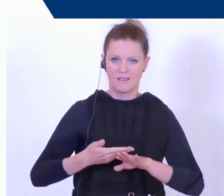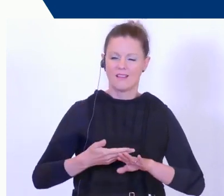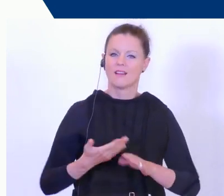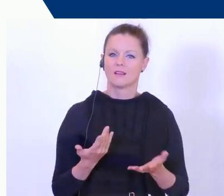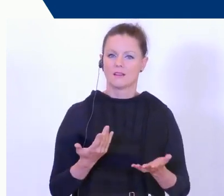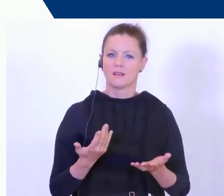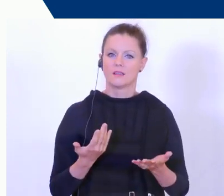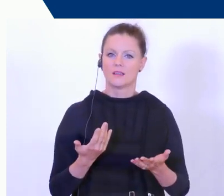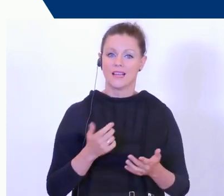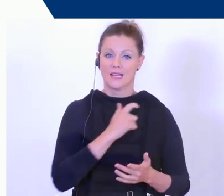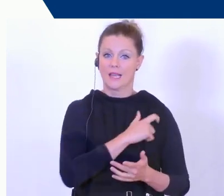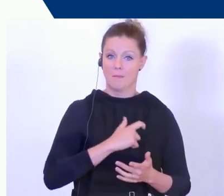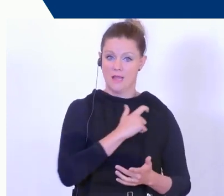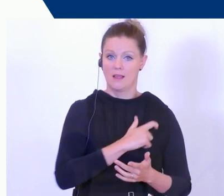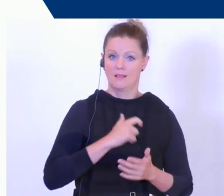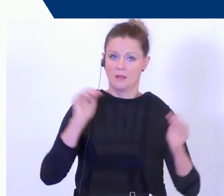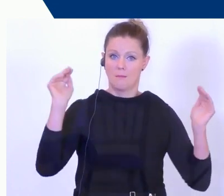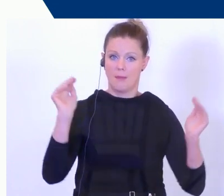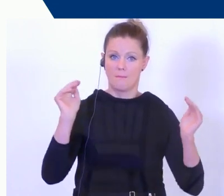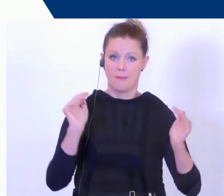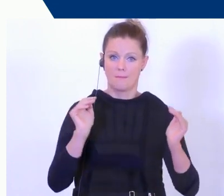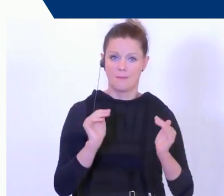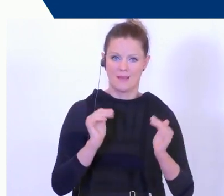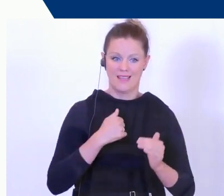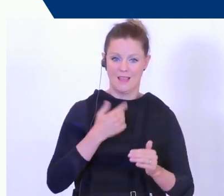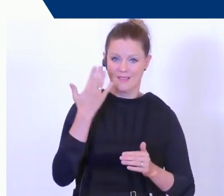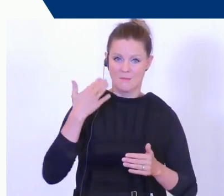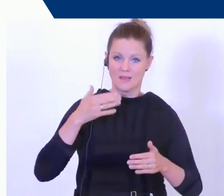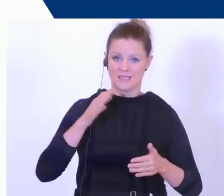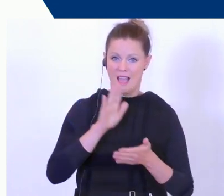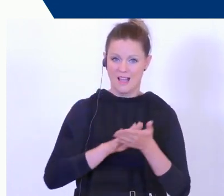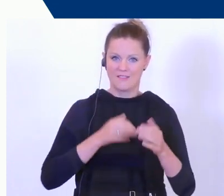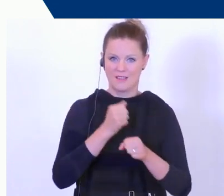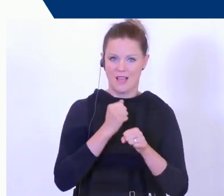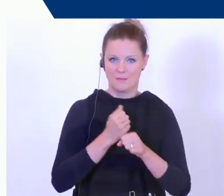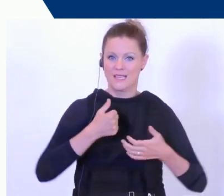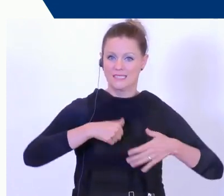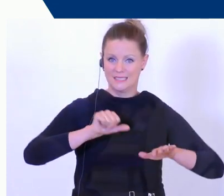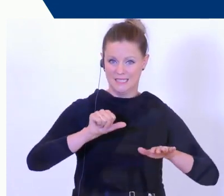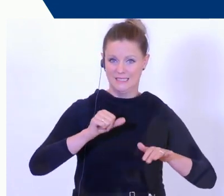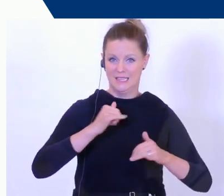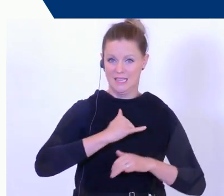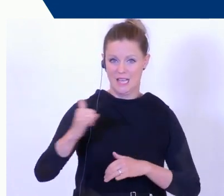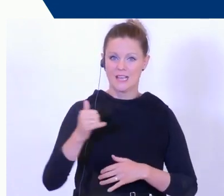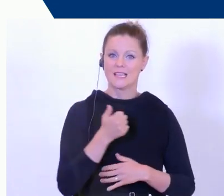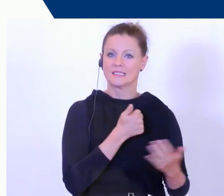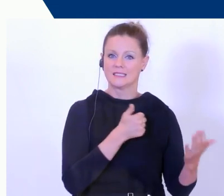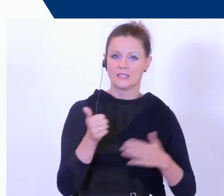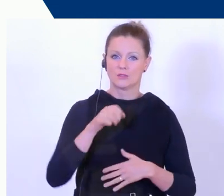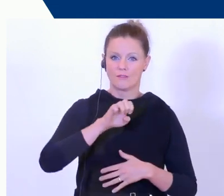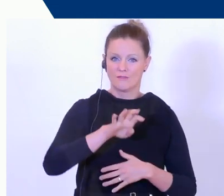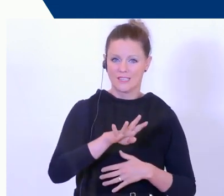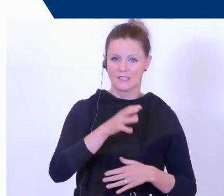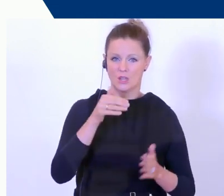Kriminalität abgebaut. Wie ich ins Ressort gekommen bin, vor 16 Jahren hatten wir 614.000 Fälle